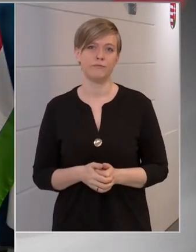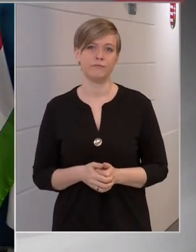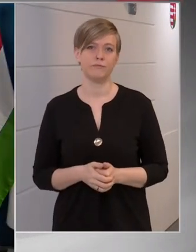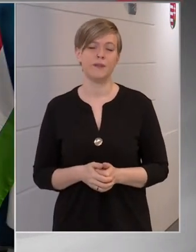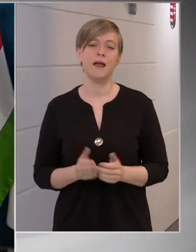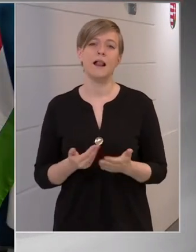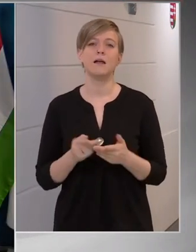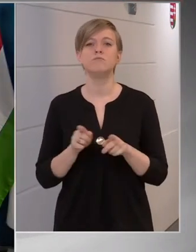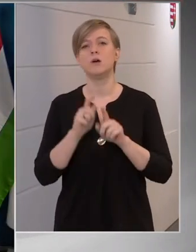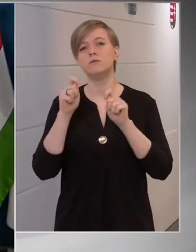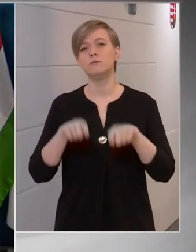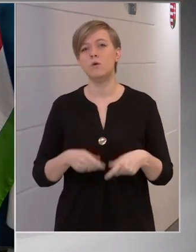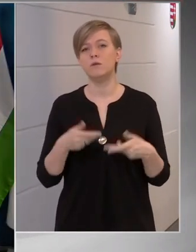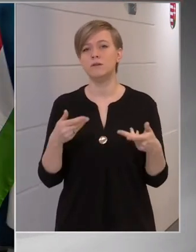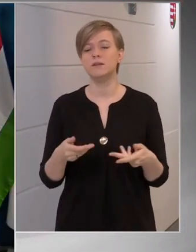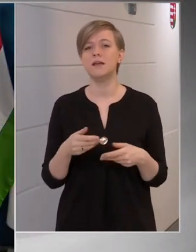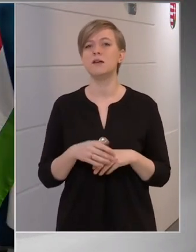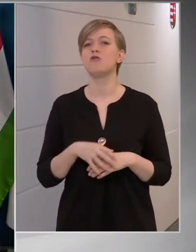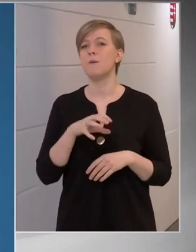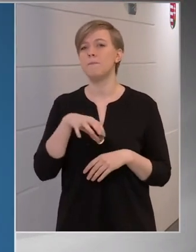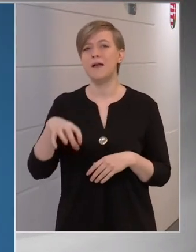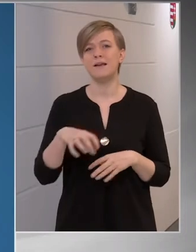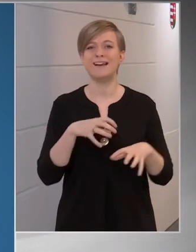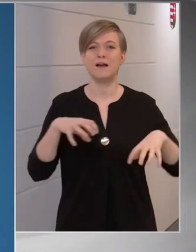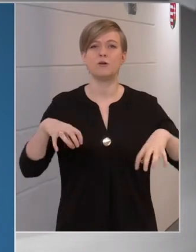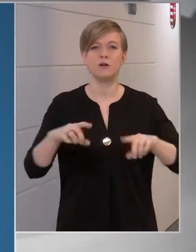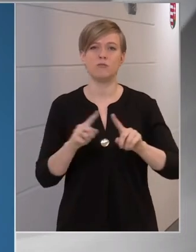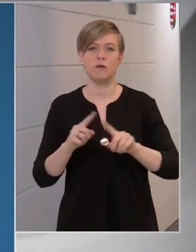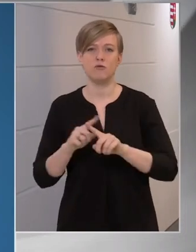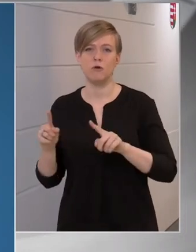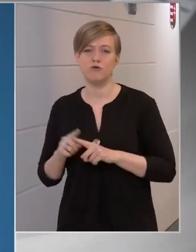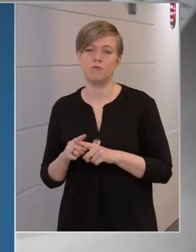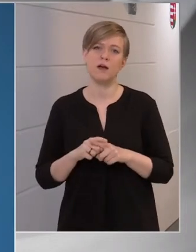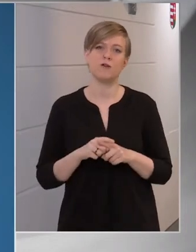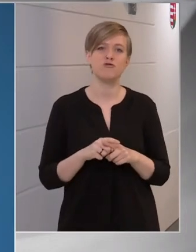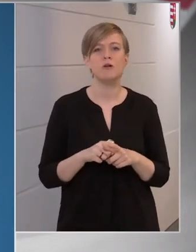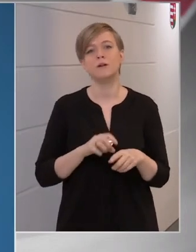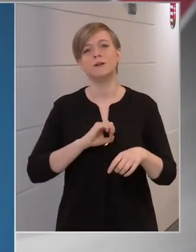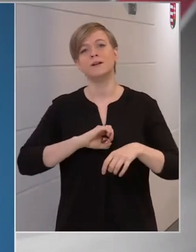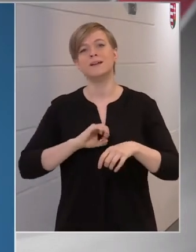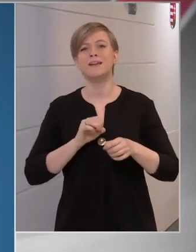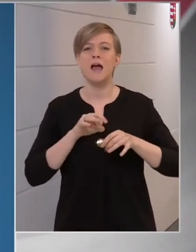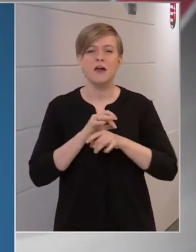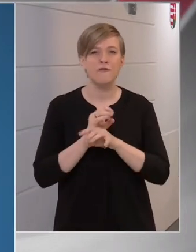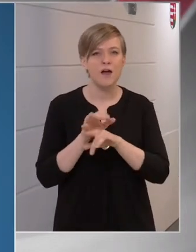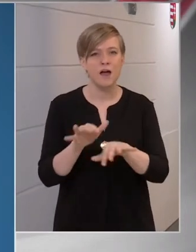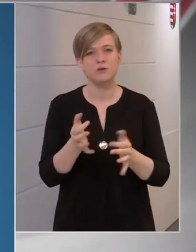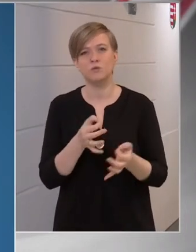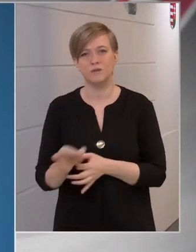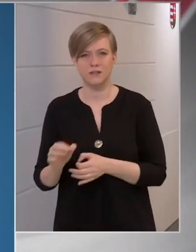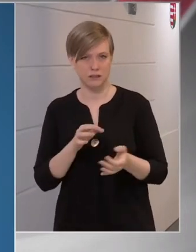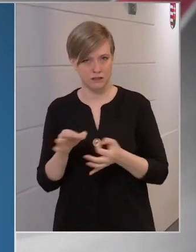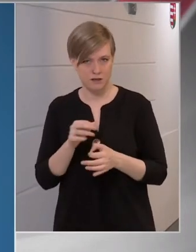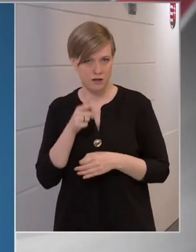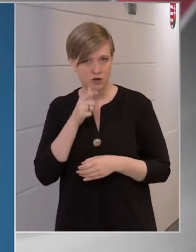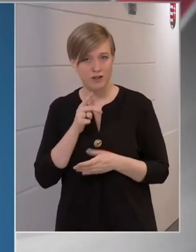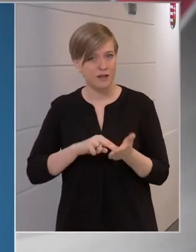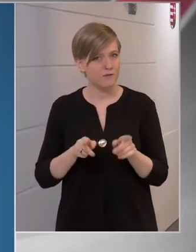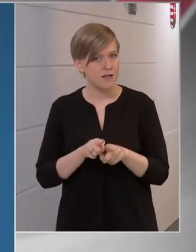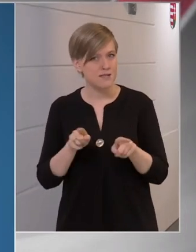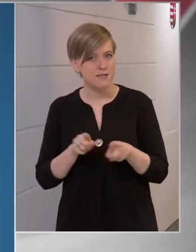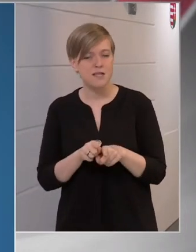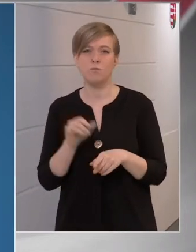Születette olyan döntés, hogy megyénként regionálisan eltérő járványügyi intézkedéseket vezetnek be. Tervez-e ilyen döntést a kormány